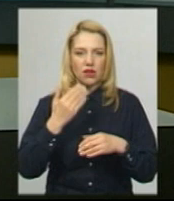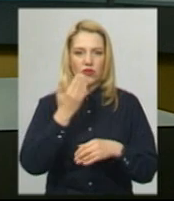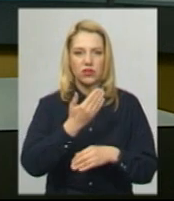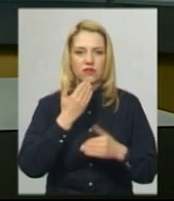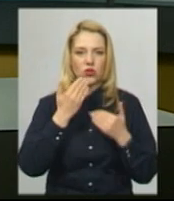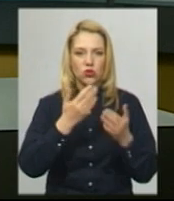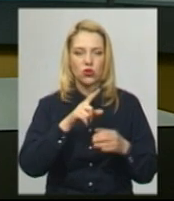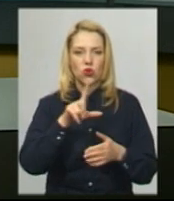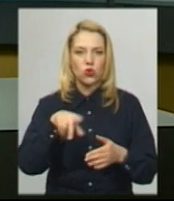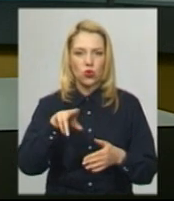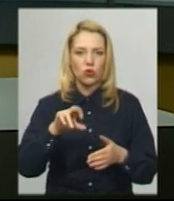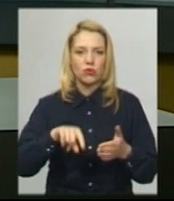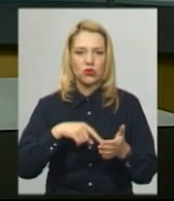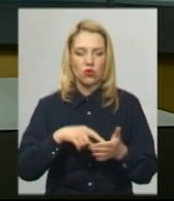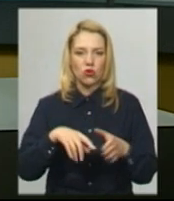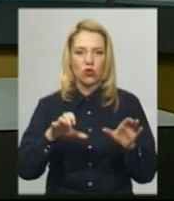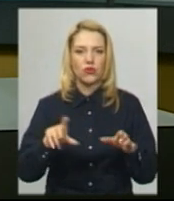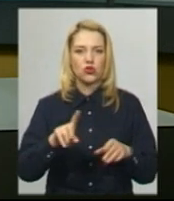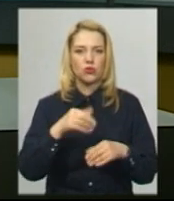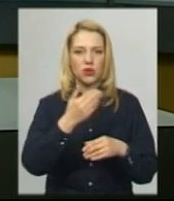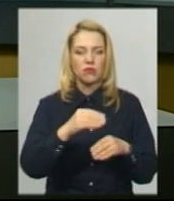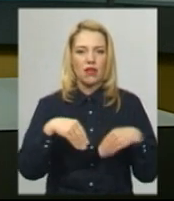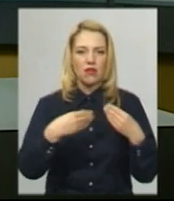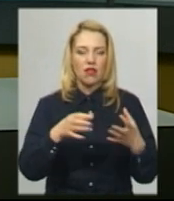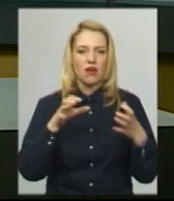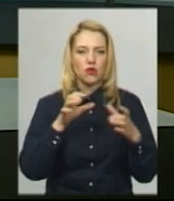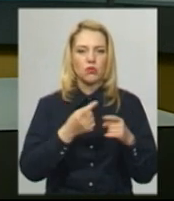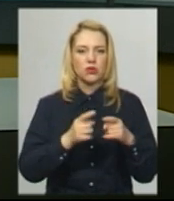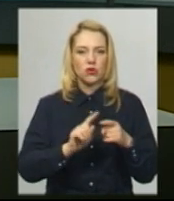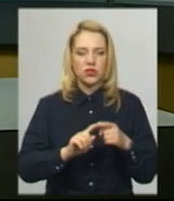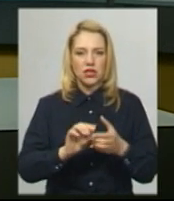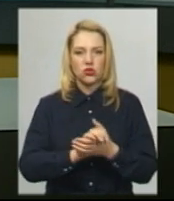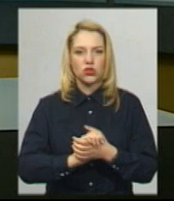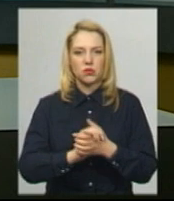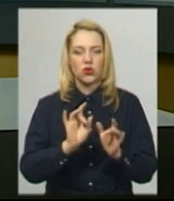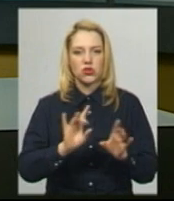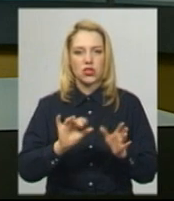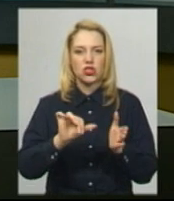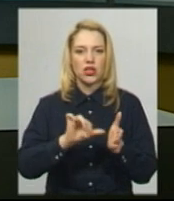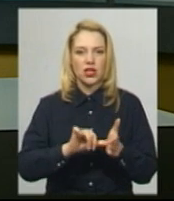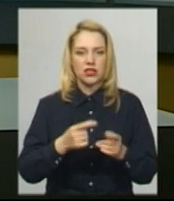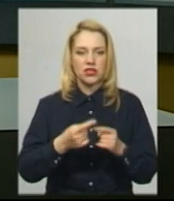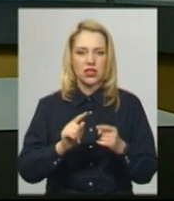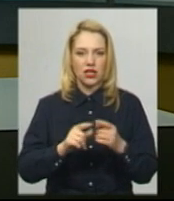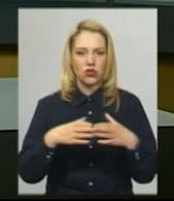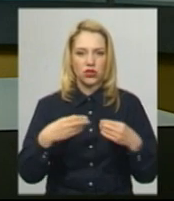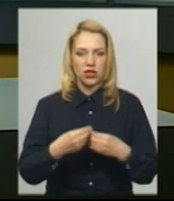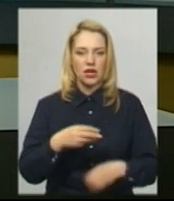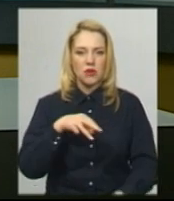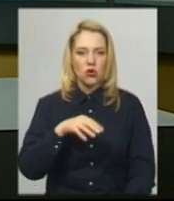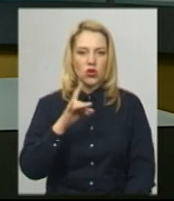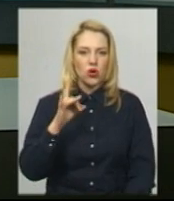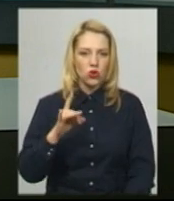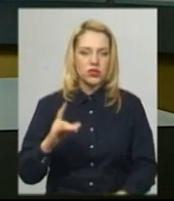-Франківська, аби їм надали автобус. Про це Суспільному розповів один із членів цієї родини Микола Рошташ. Як ромів